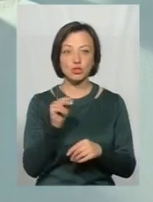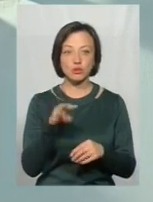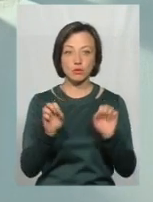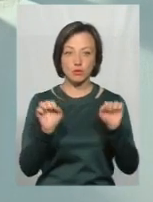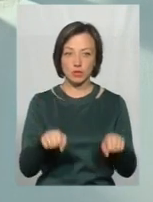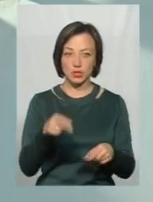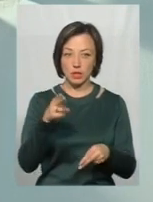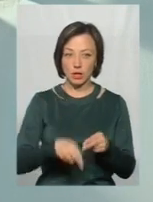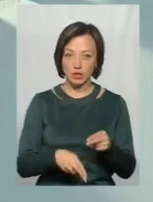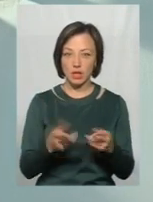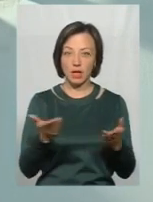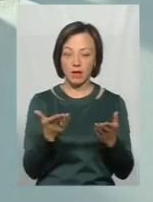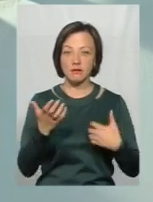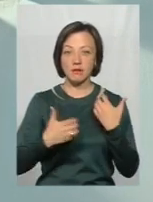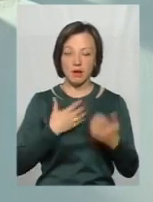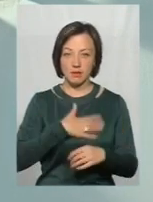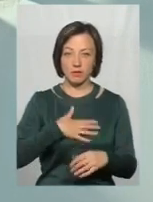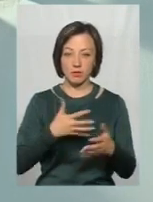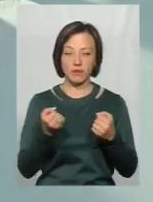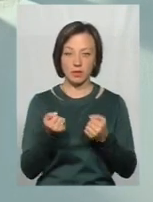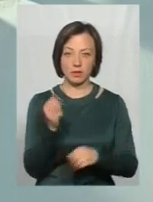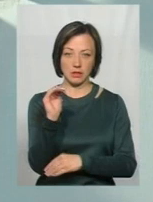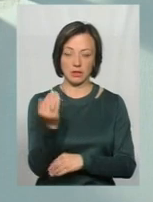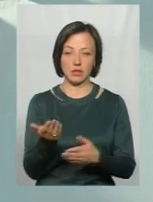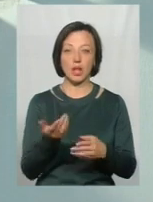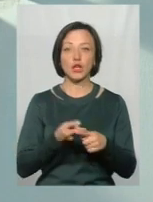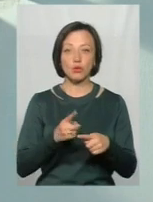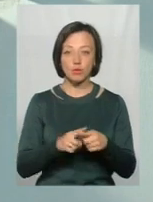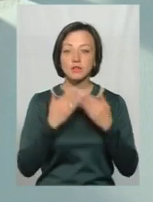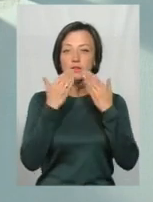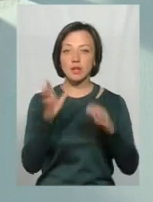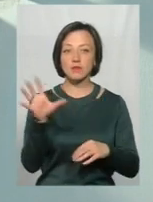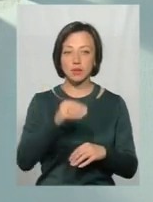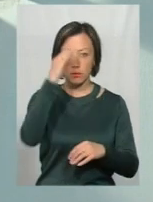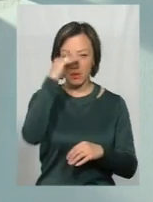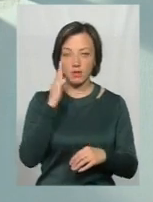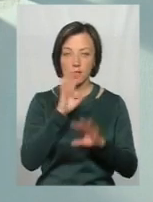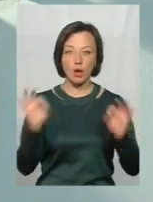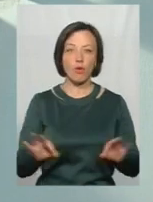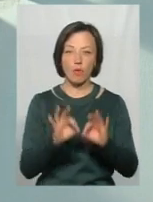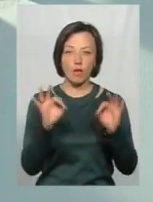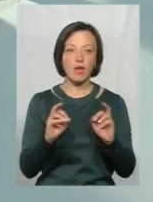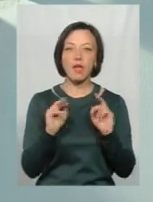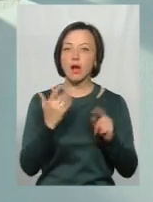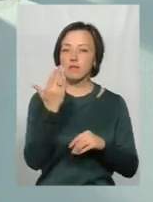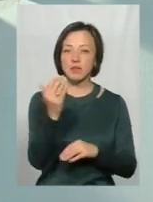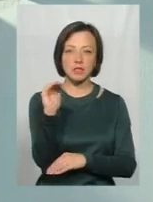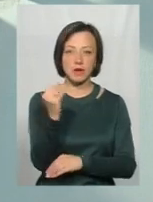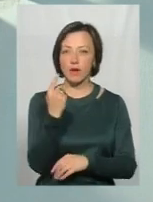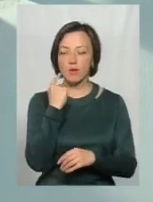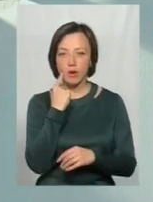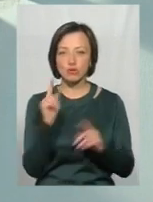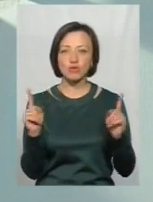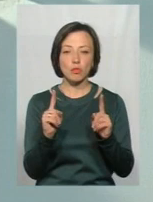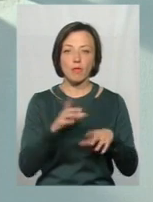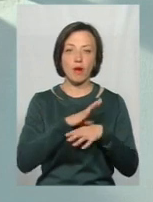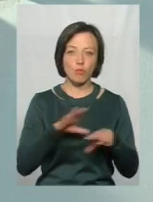може для нього закінчитися, який стрес, відповідно, отримає дитина. Тому звертаюся до всіх батьків, ні в якому випадку, як би вашу дитину не образили,